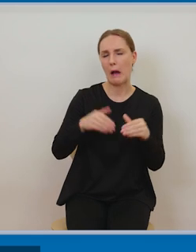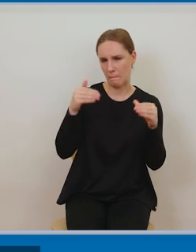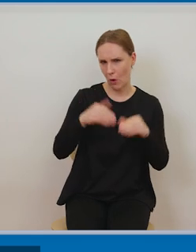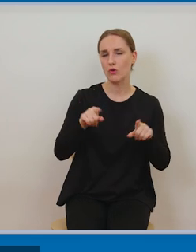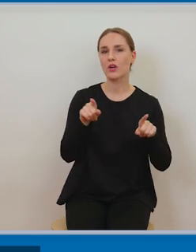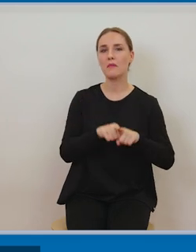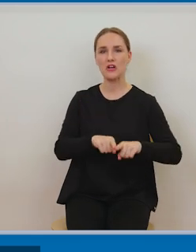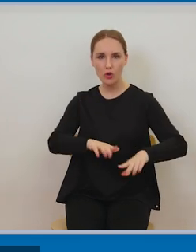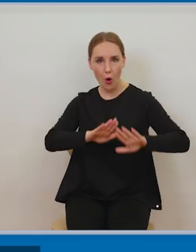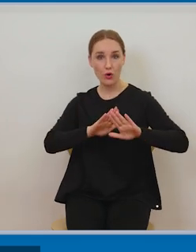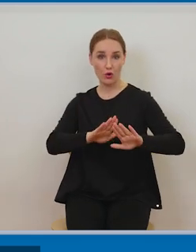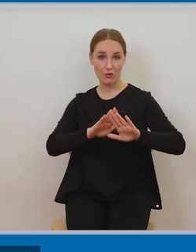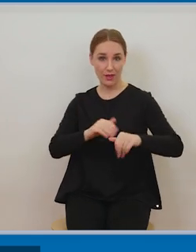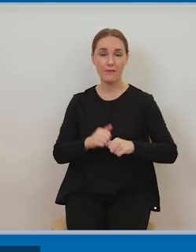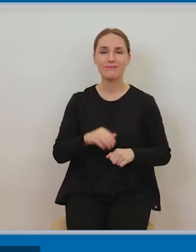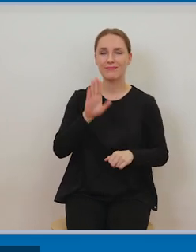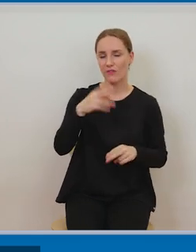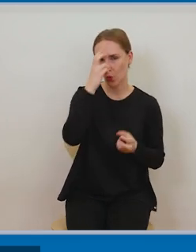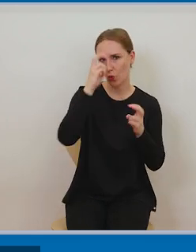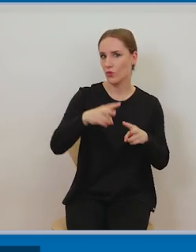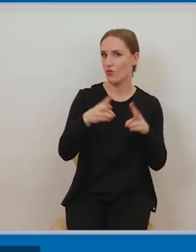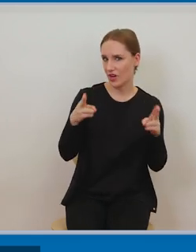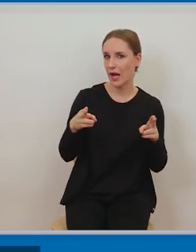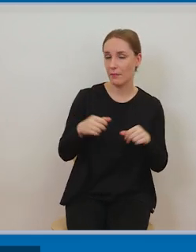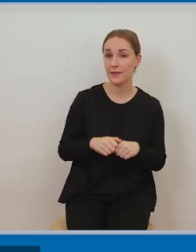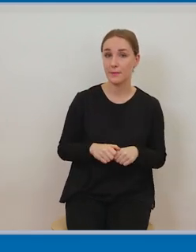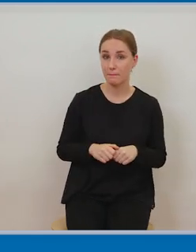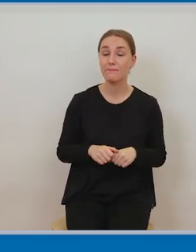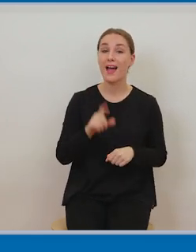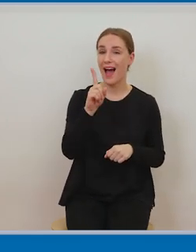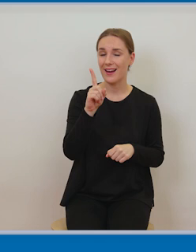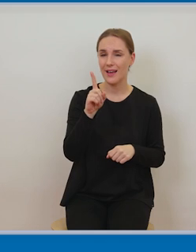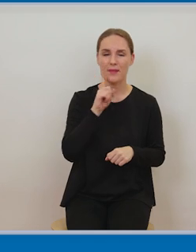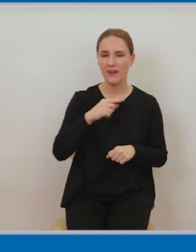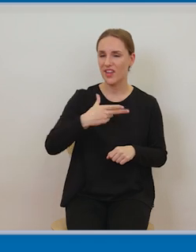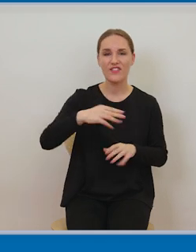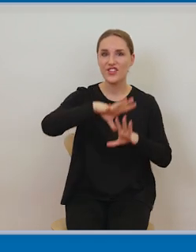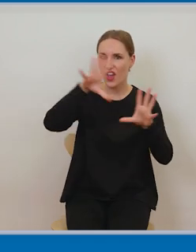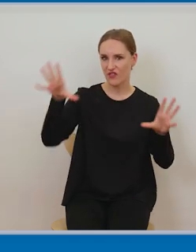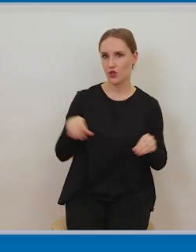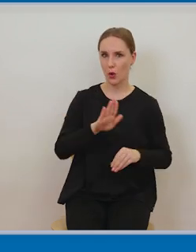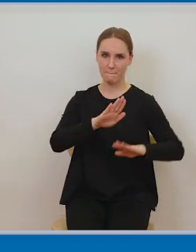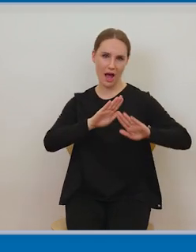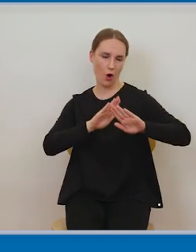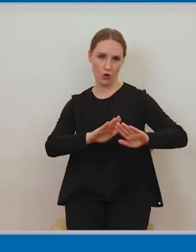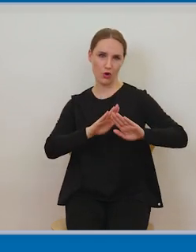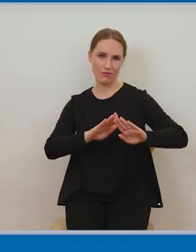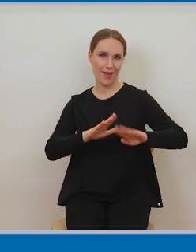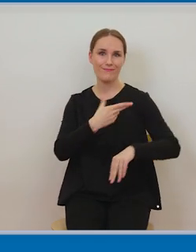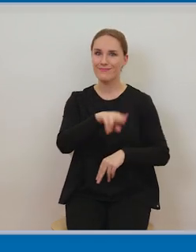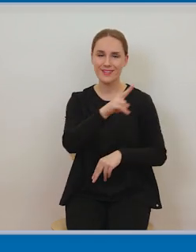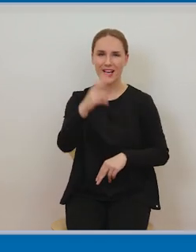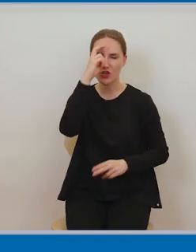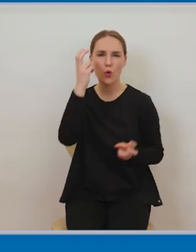fragmenty utworów, nie wszystko jest chronione, nie co do wszelkich wytworów intelektualnych